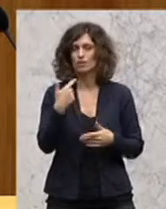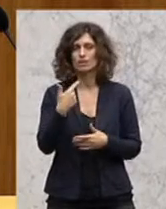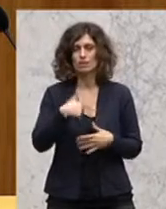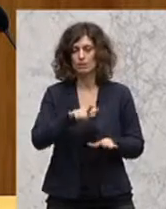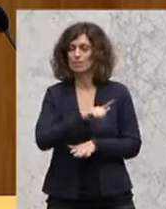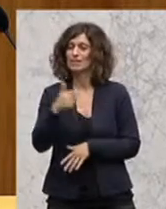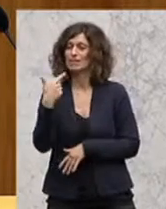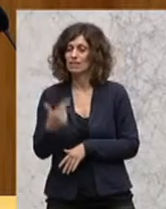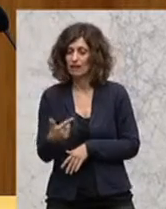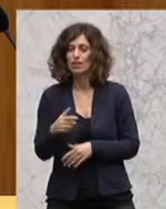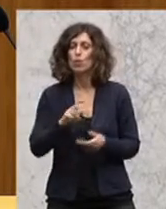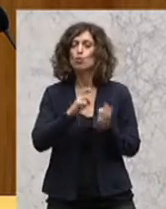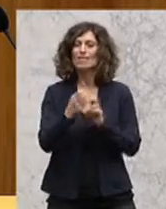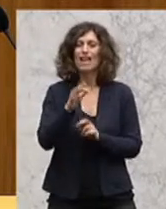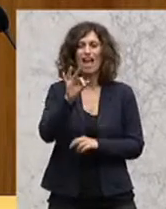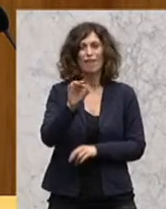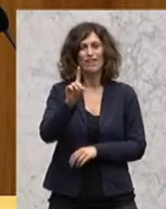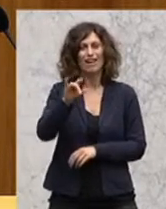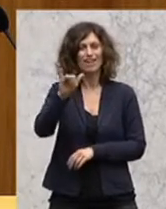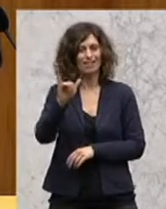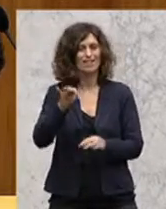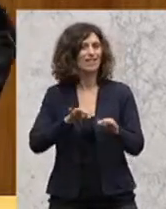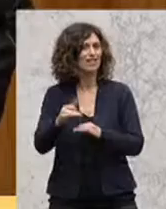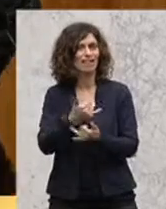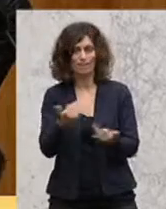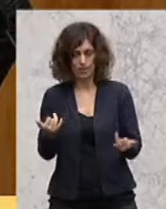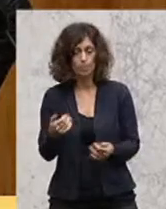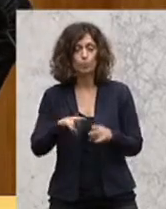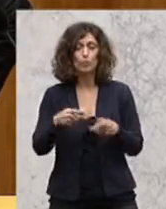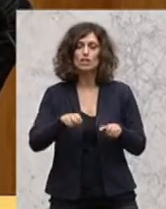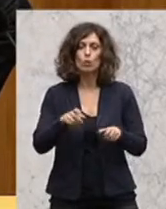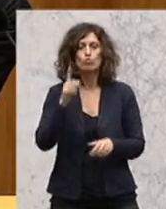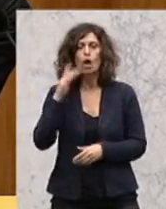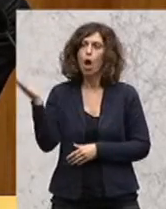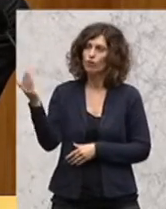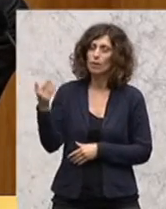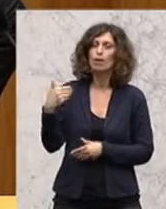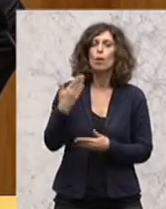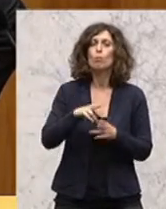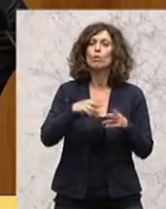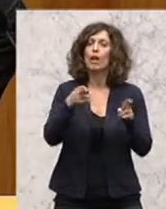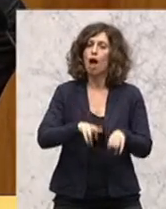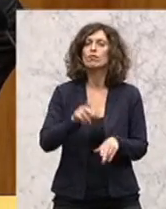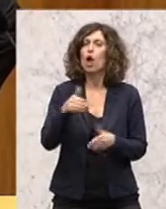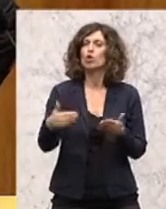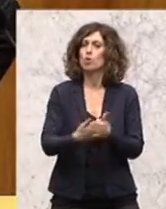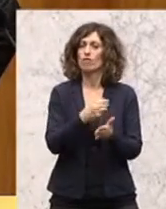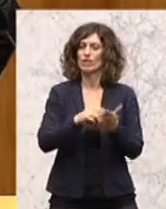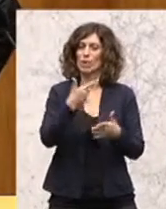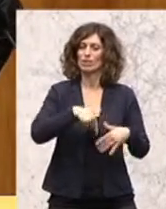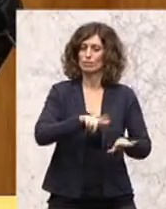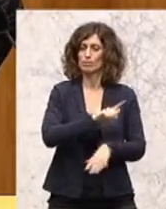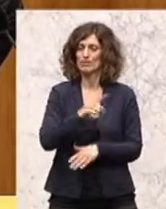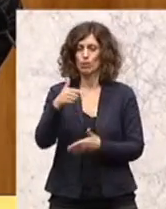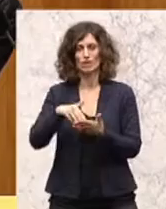betreffend Umsetzung der FDI-Strategie. Die Bundesregierung wird aufgefordert, dem Nationalrat eine Novelle des Bundesfinanzrahmengesetzes 2017 bis